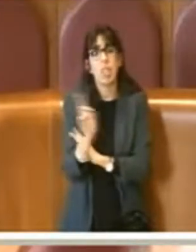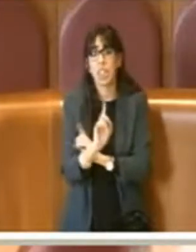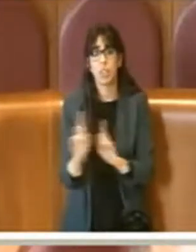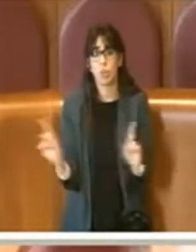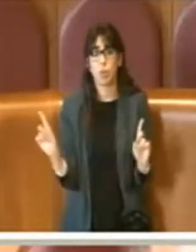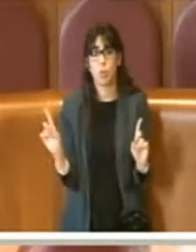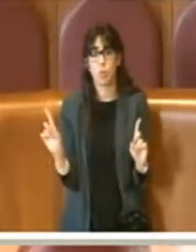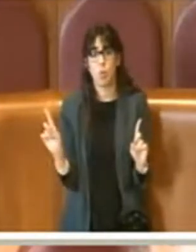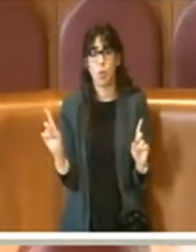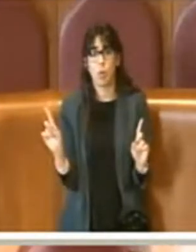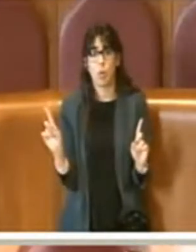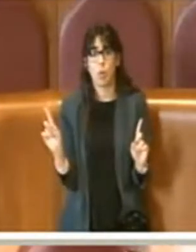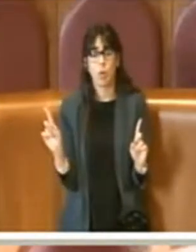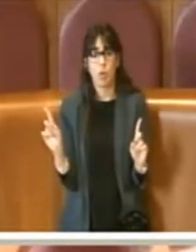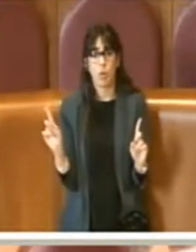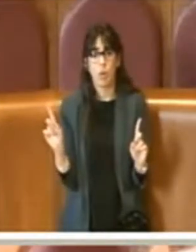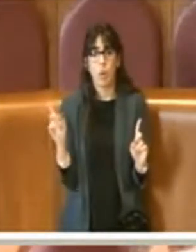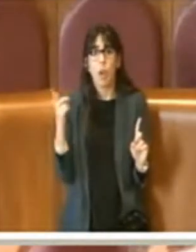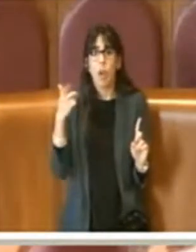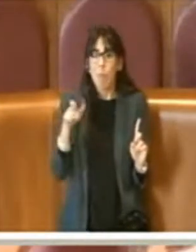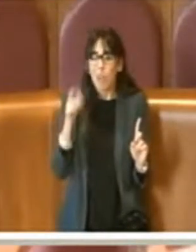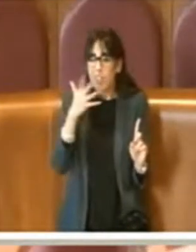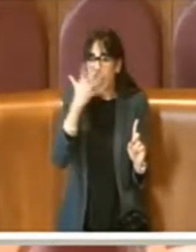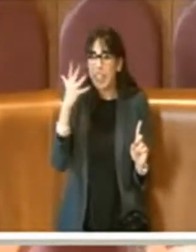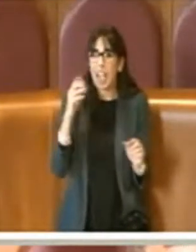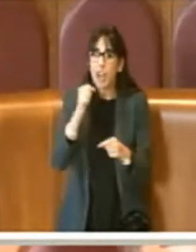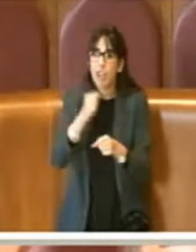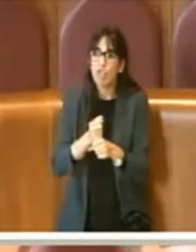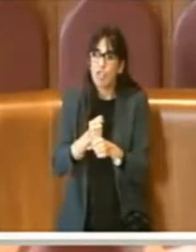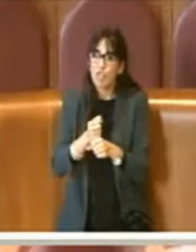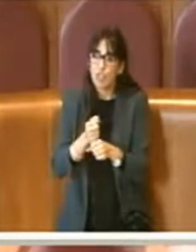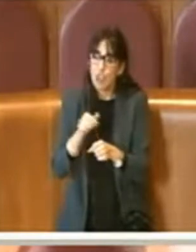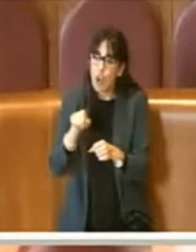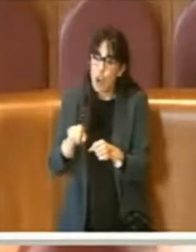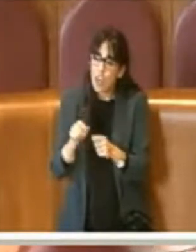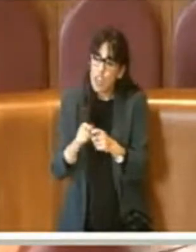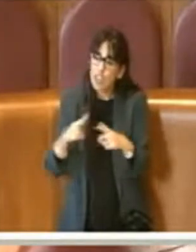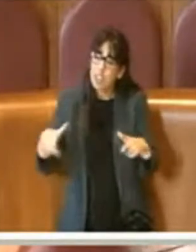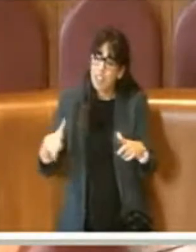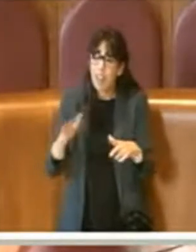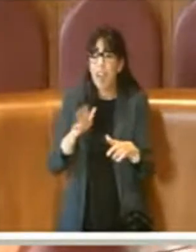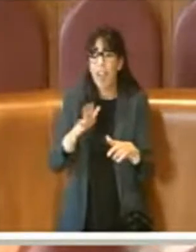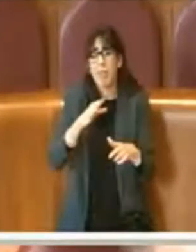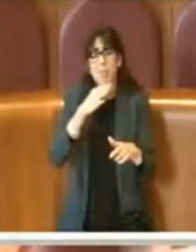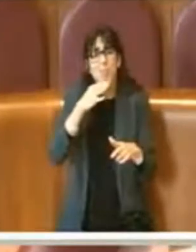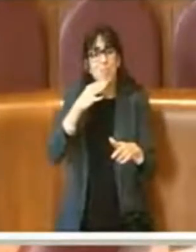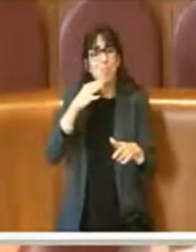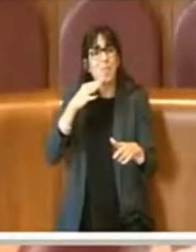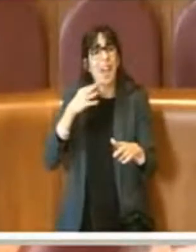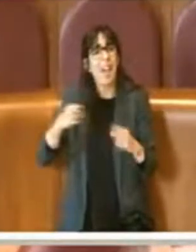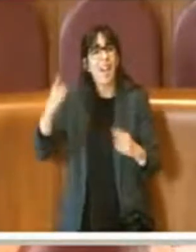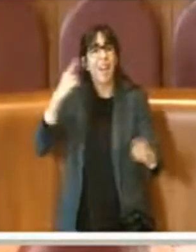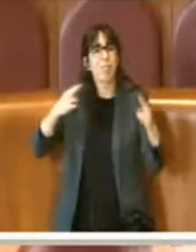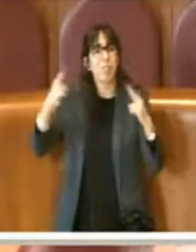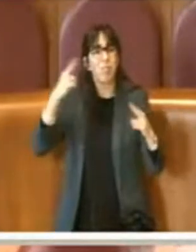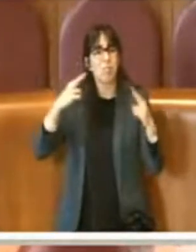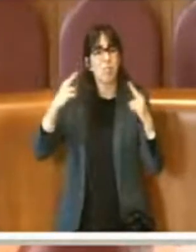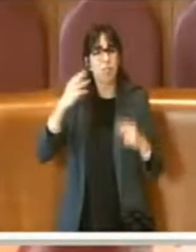è piena di memorie storiche. L'assisto quinto che ha deciso di